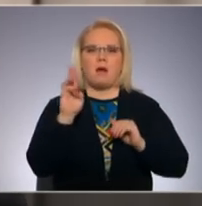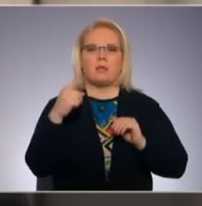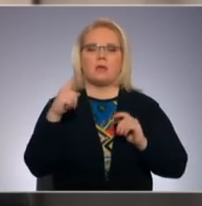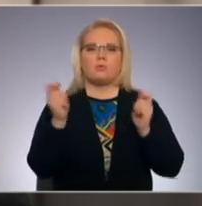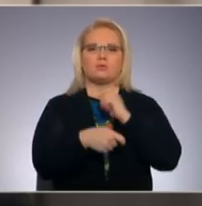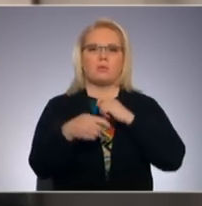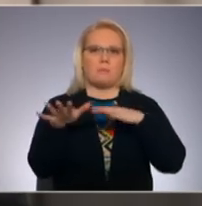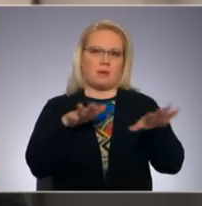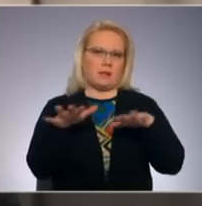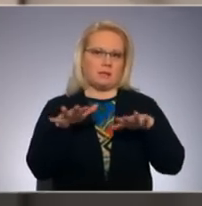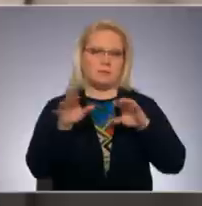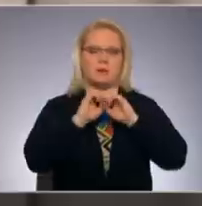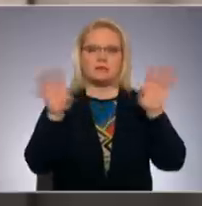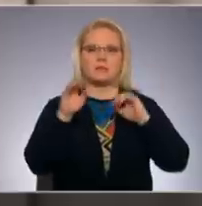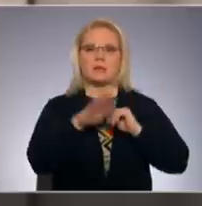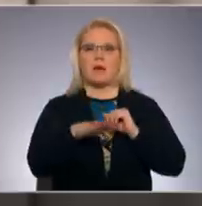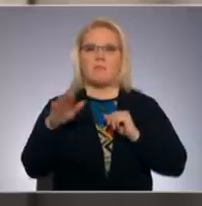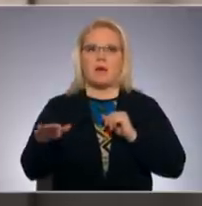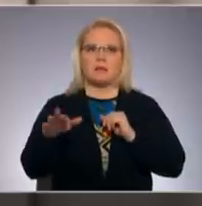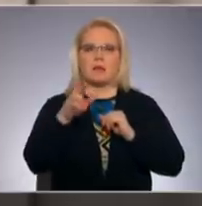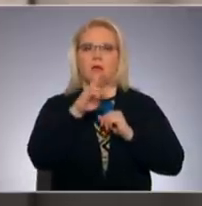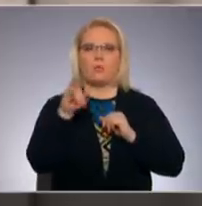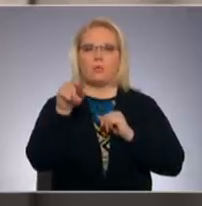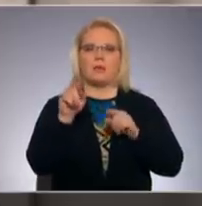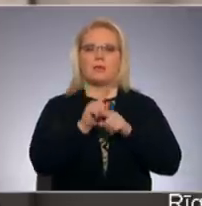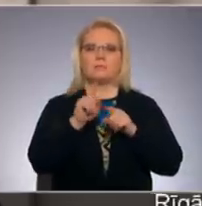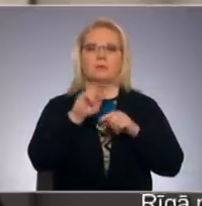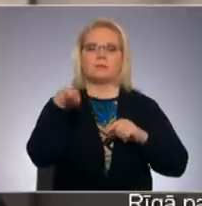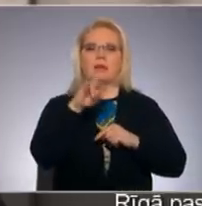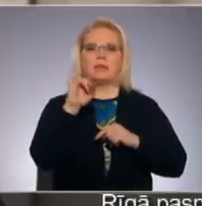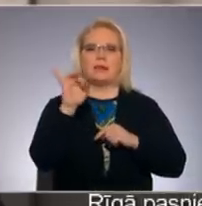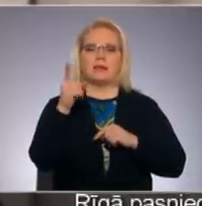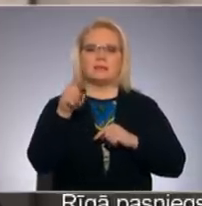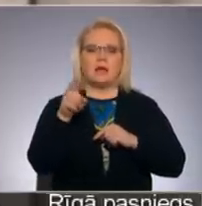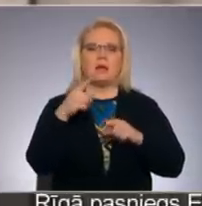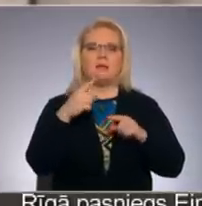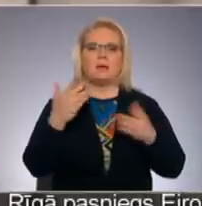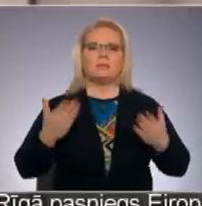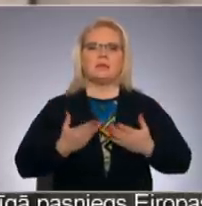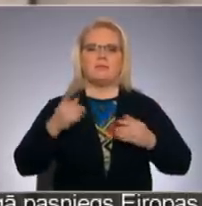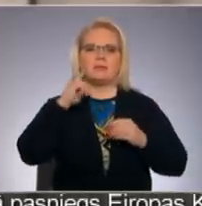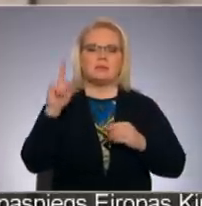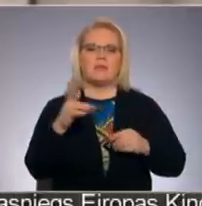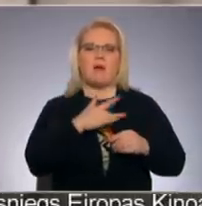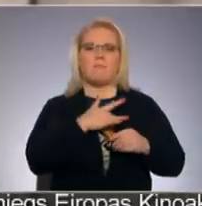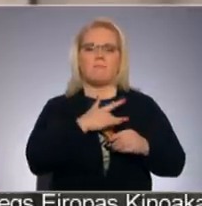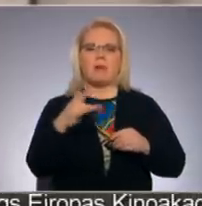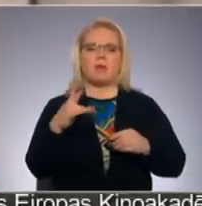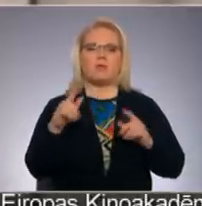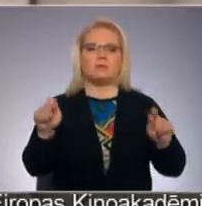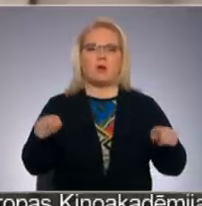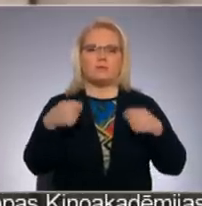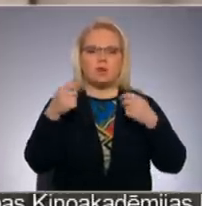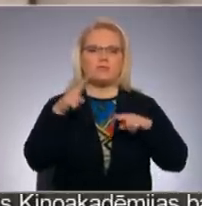Stāstīt bērniem, rūta ir tas pats, kas vikrātas drīkst, bet zīvziņai vai patriotskajā audzināšanai